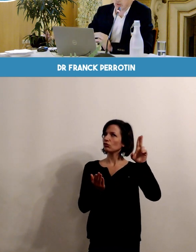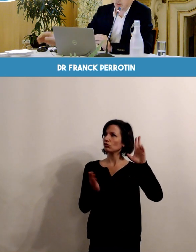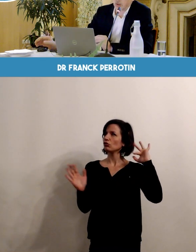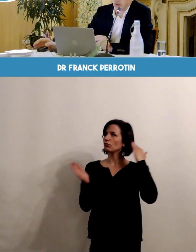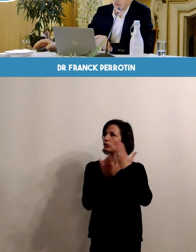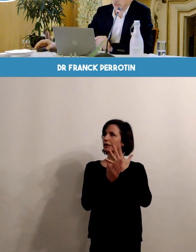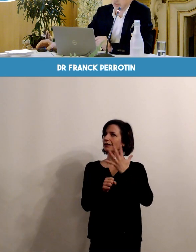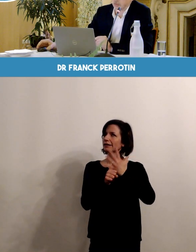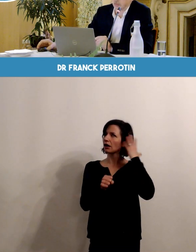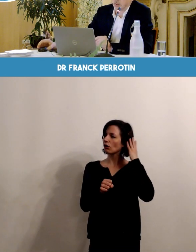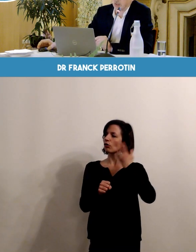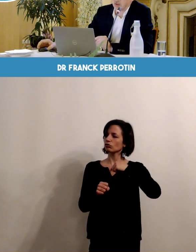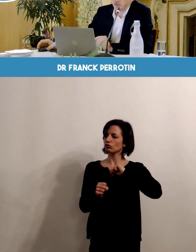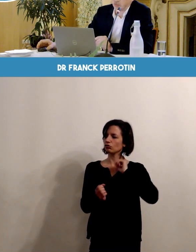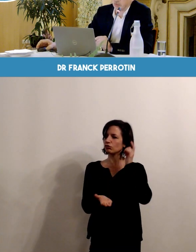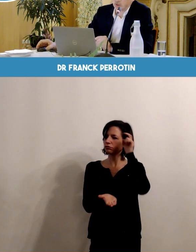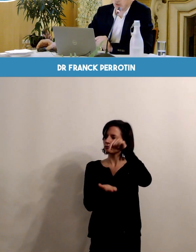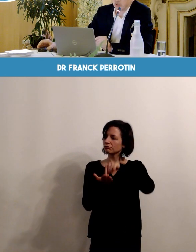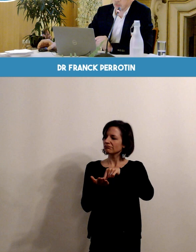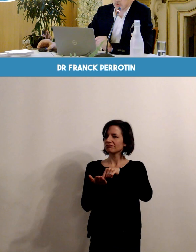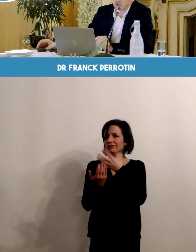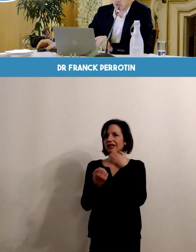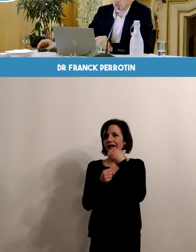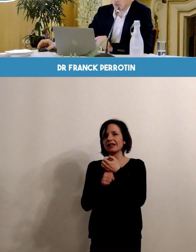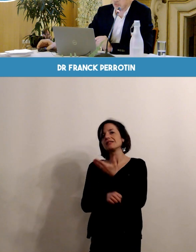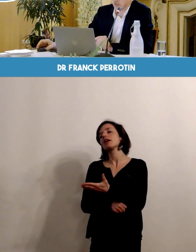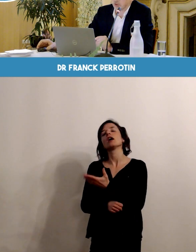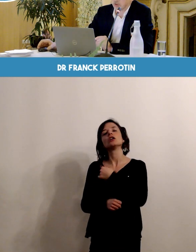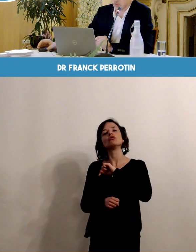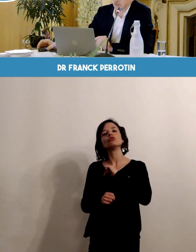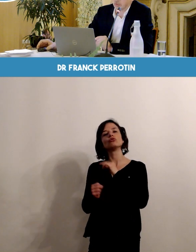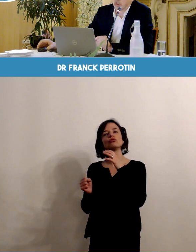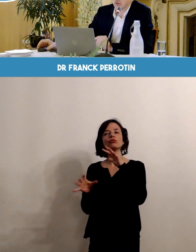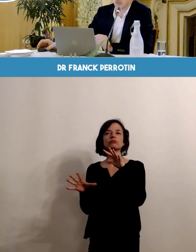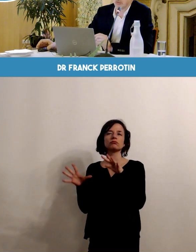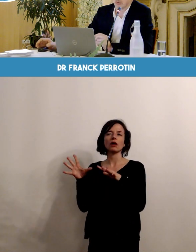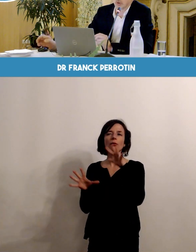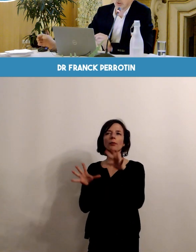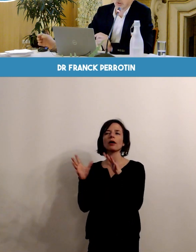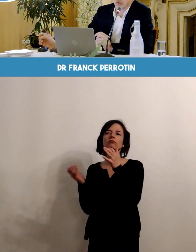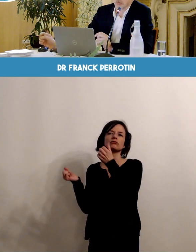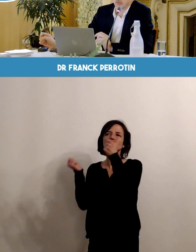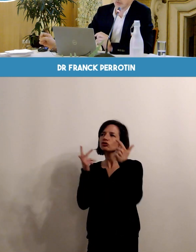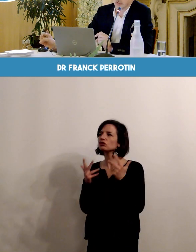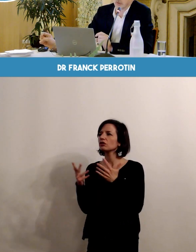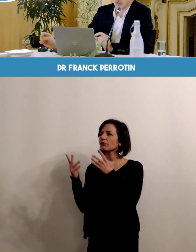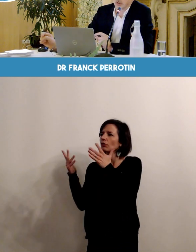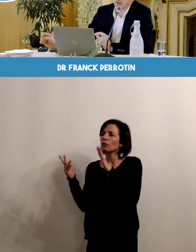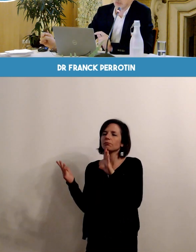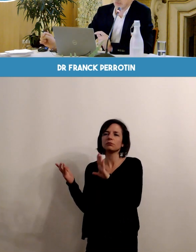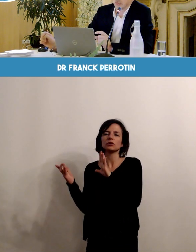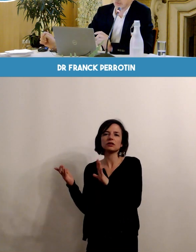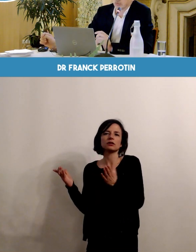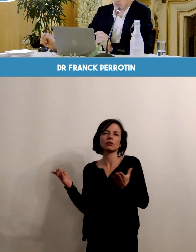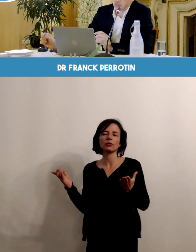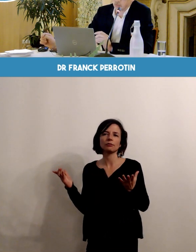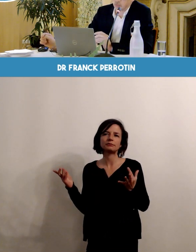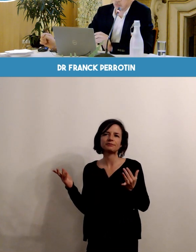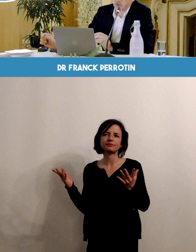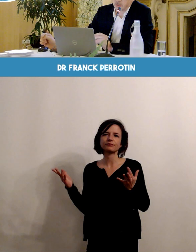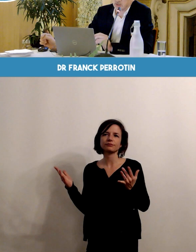et on l'a évalué alors bon ce sont des chiffres qui sont issus d'une étude